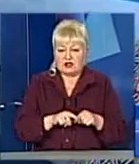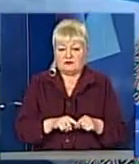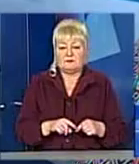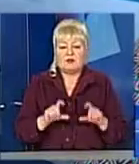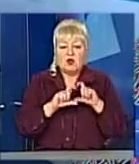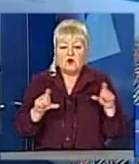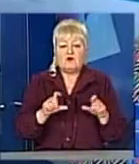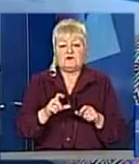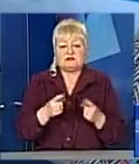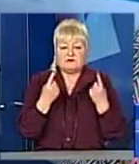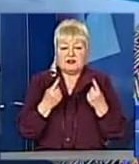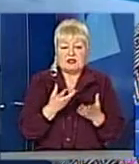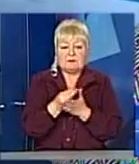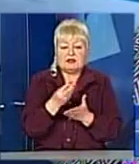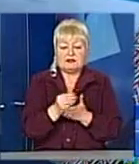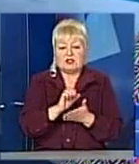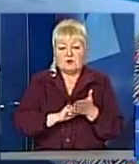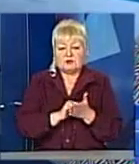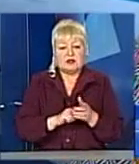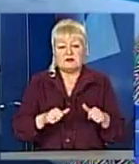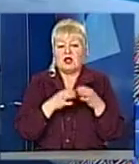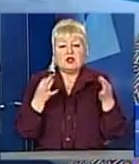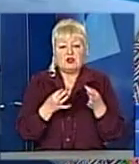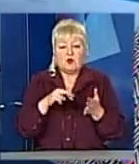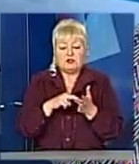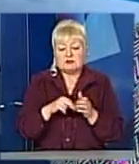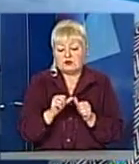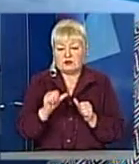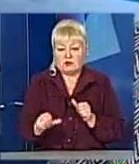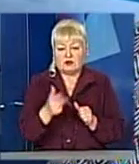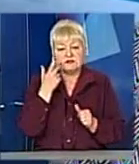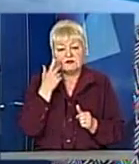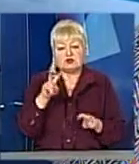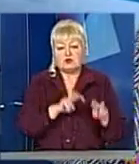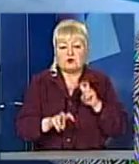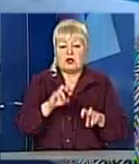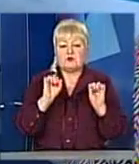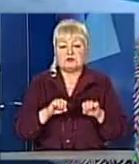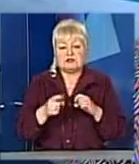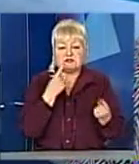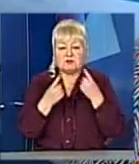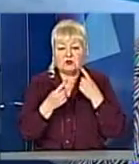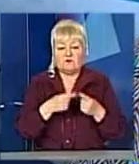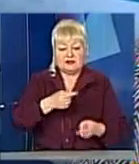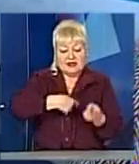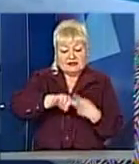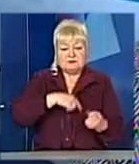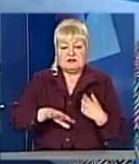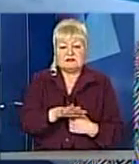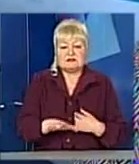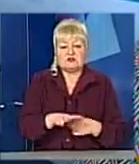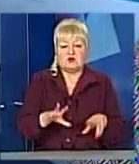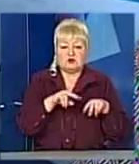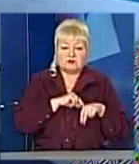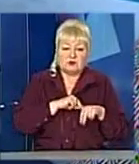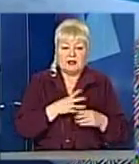Платників податків ніколи не стоять осторонь, а всіляко шукають можливість спілкування з бізнес-середовищем, з колегами,